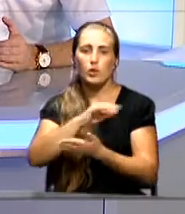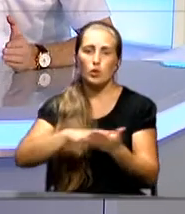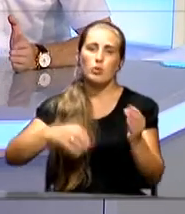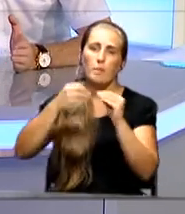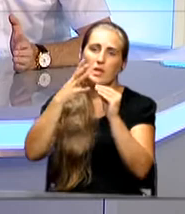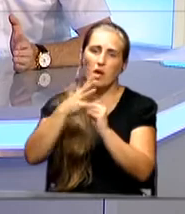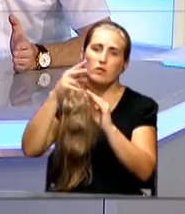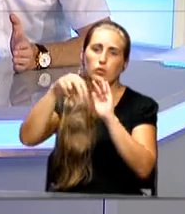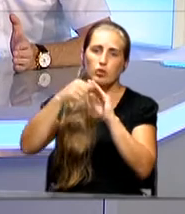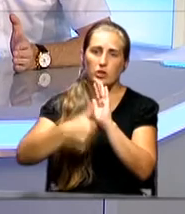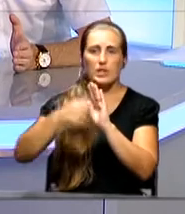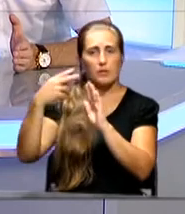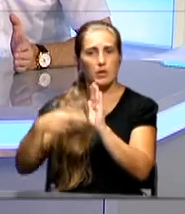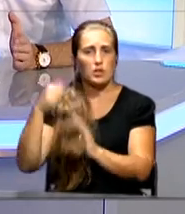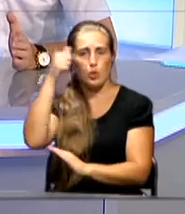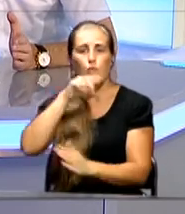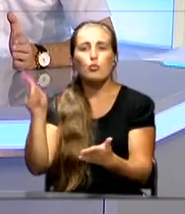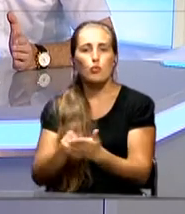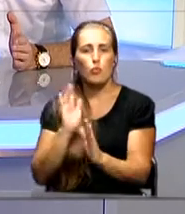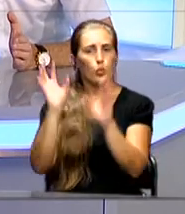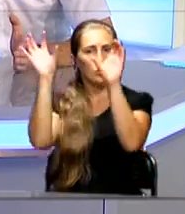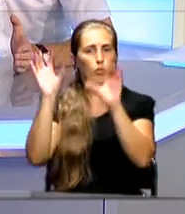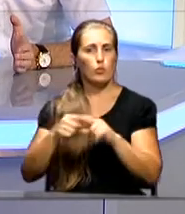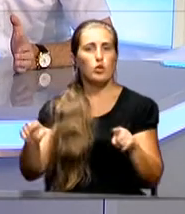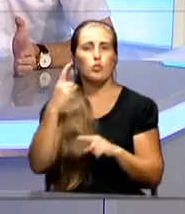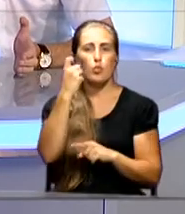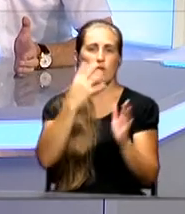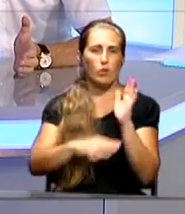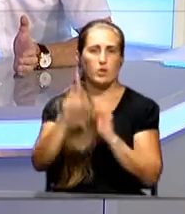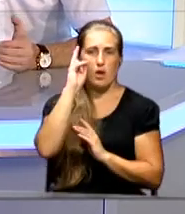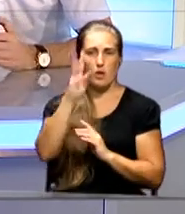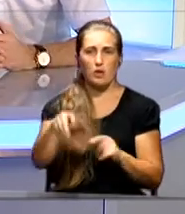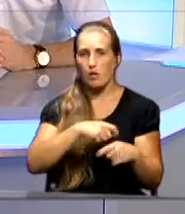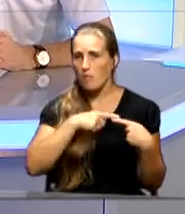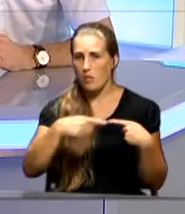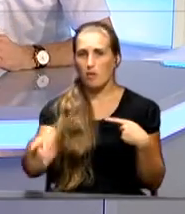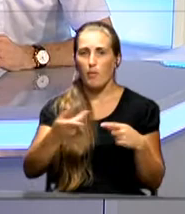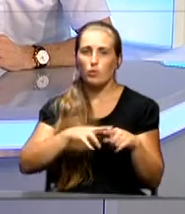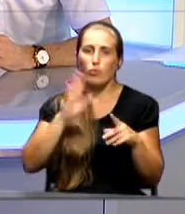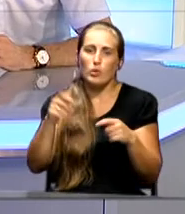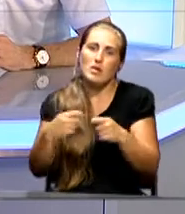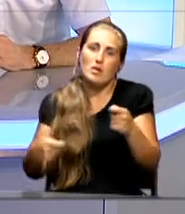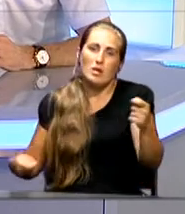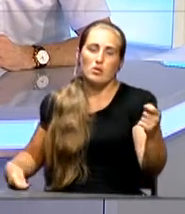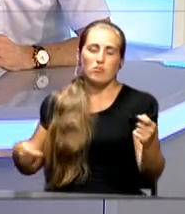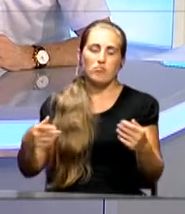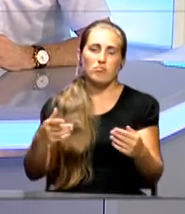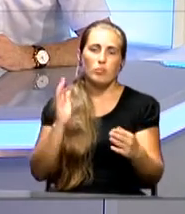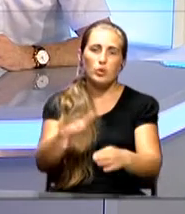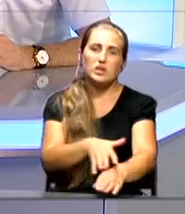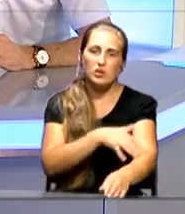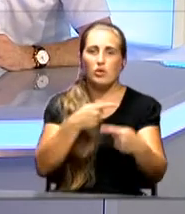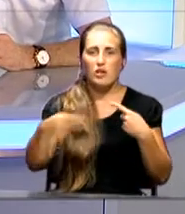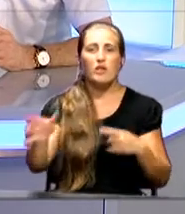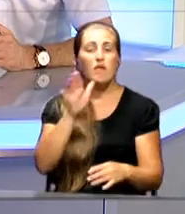2016, 2017 году. должны его закончить, потому что там 190 километров, и это, понятно, затянется на достаточно длительное